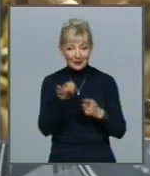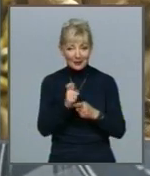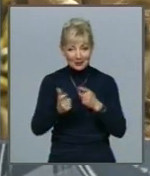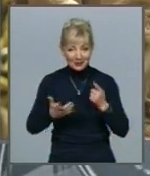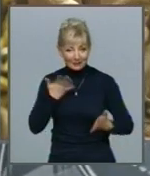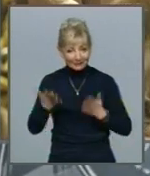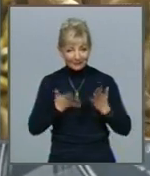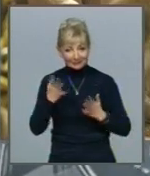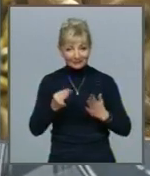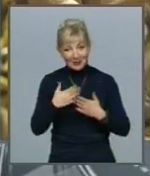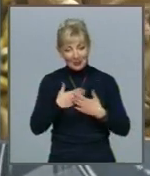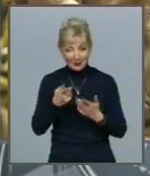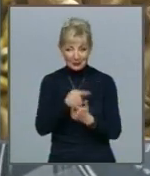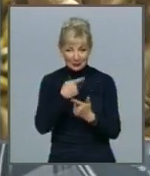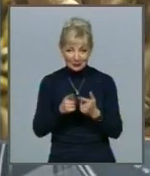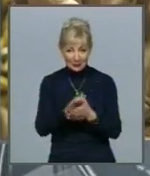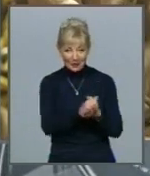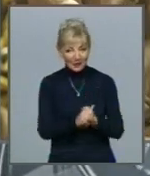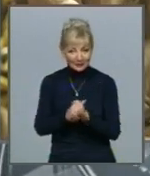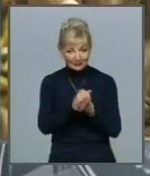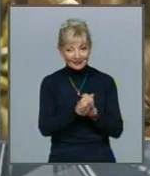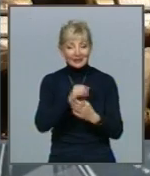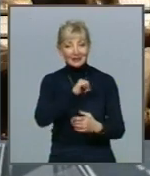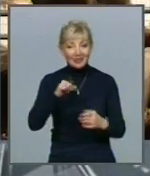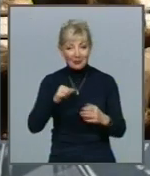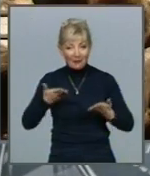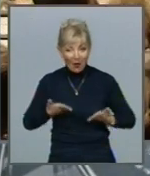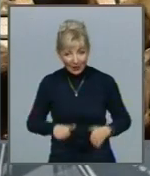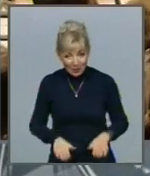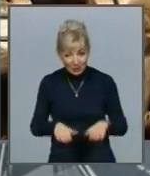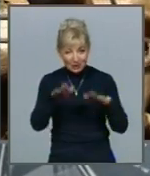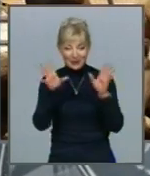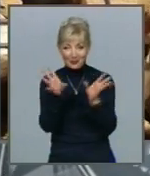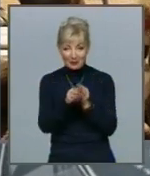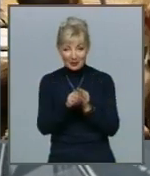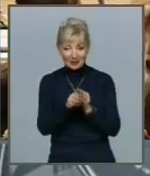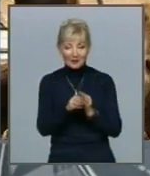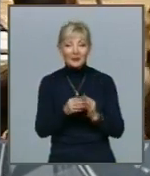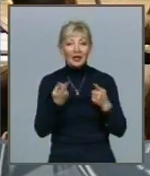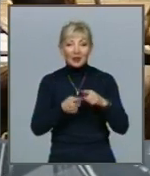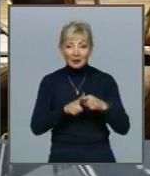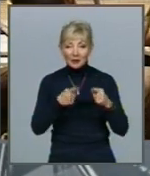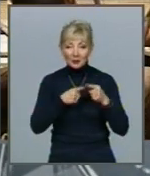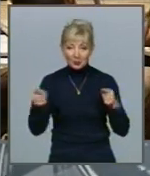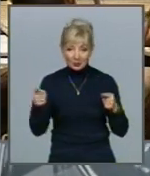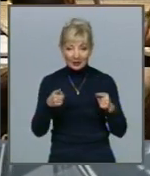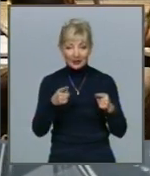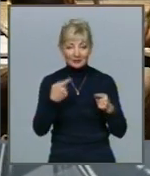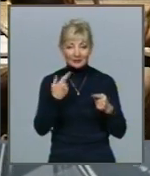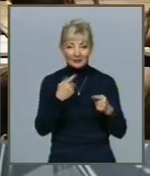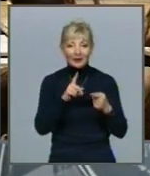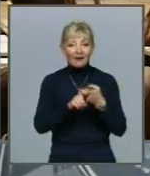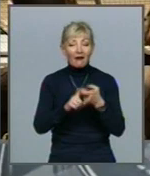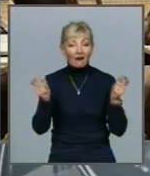товариство один одного Оскільки із самого народження перебувають разом Отож, протягом попереднього карантину